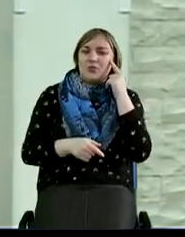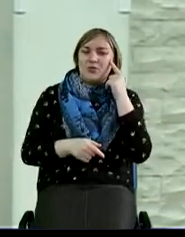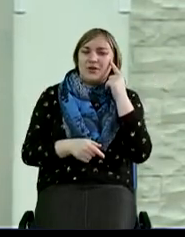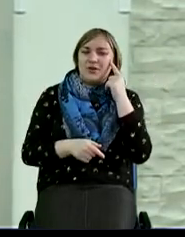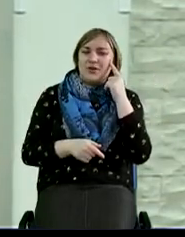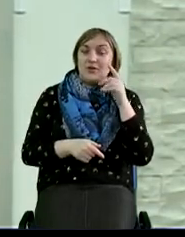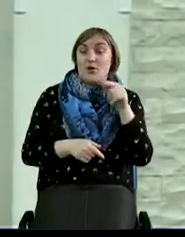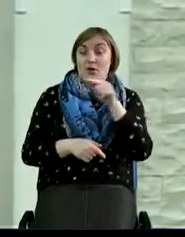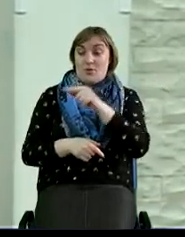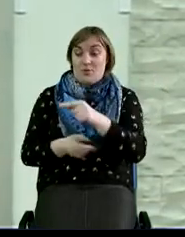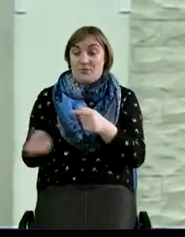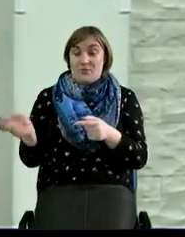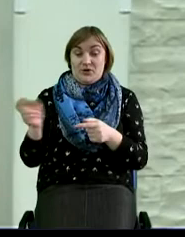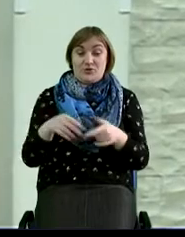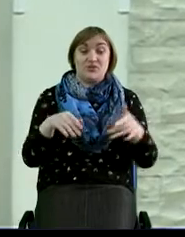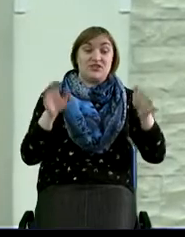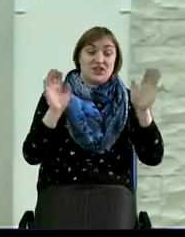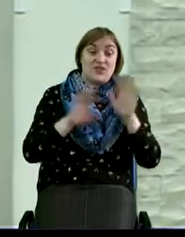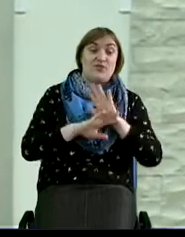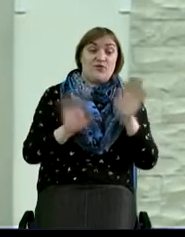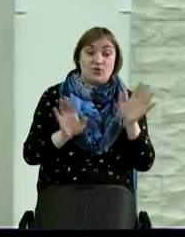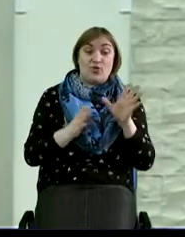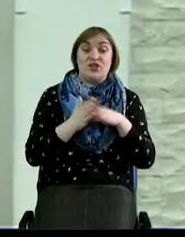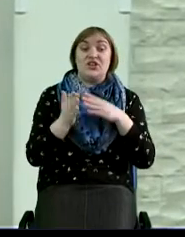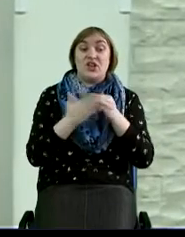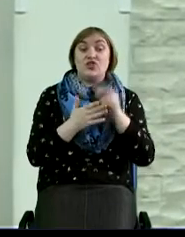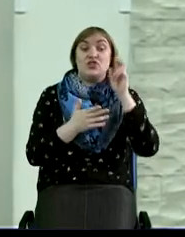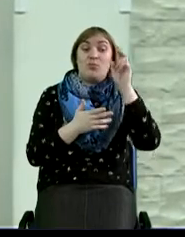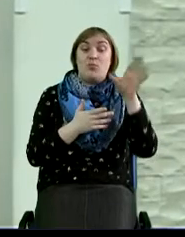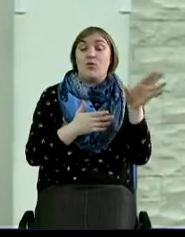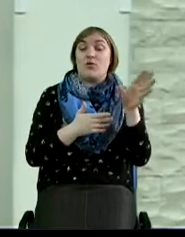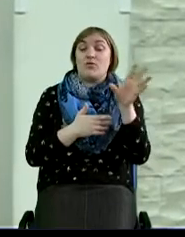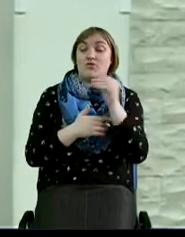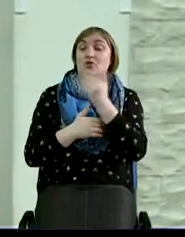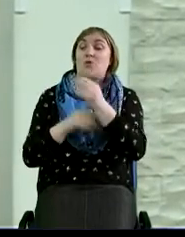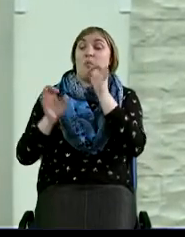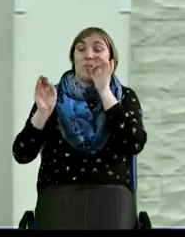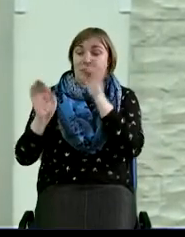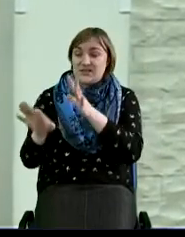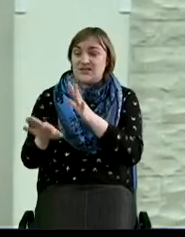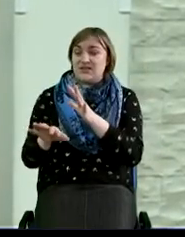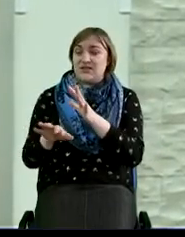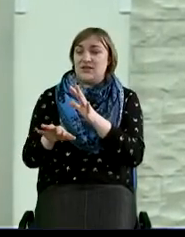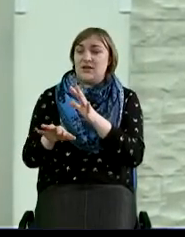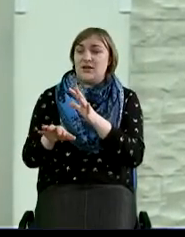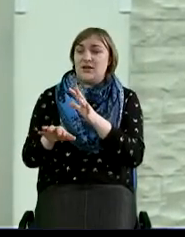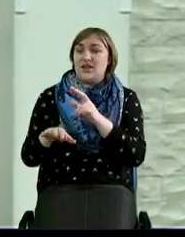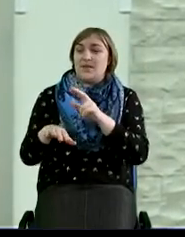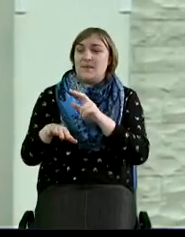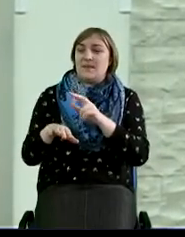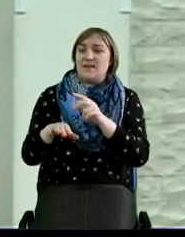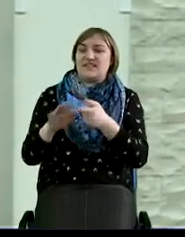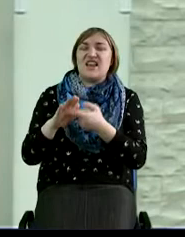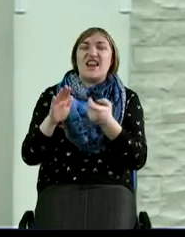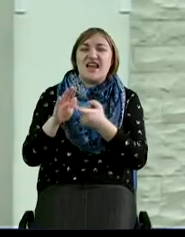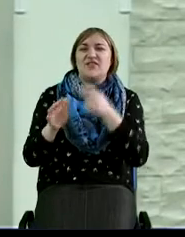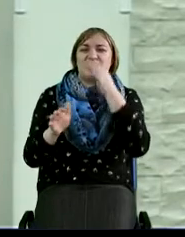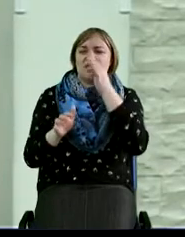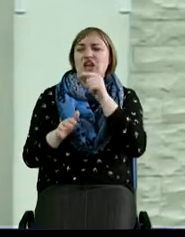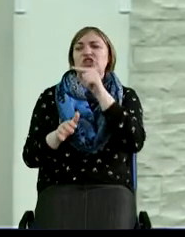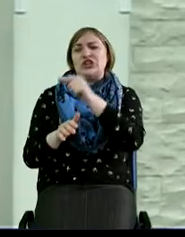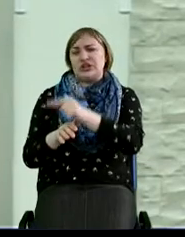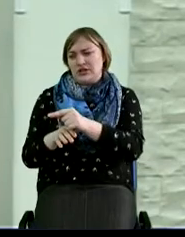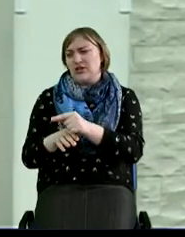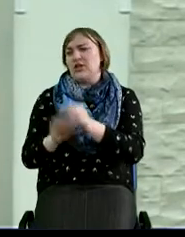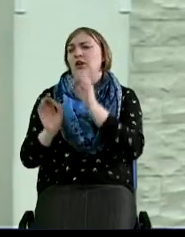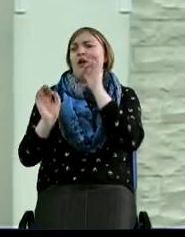и сдался, и значит, Бог ему сейчас все простит. И следователь скажет, ну все, ты покаялся, твои преступления прощены,